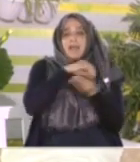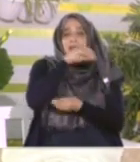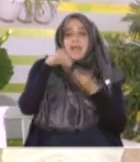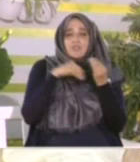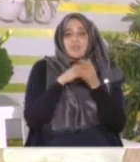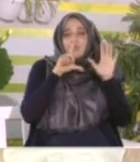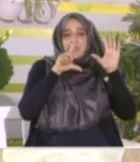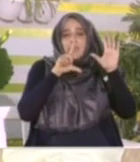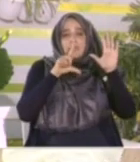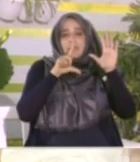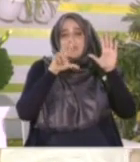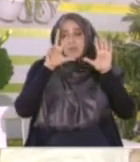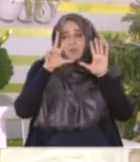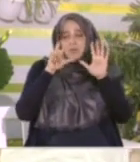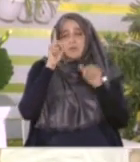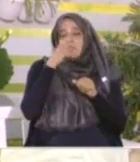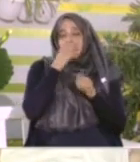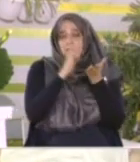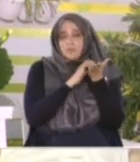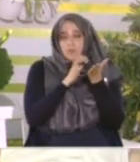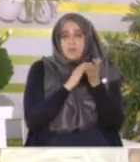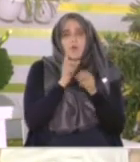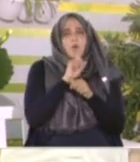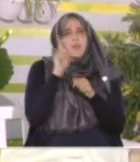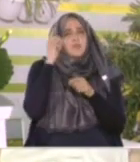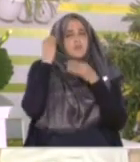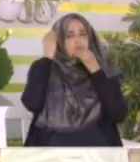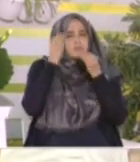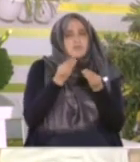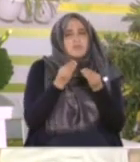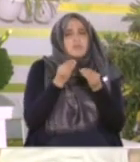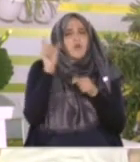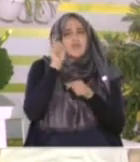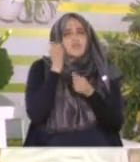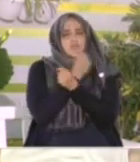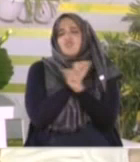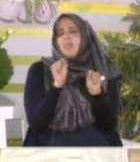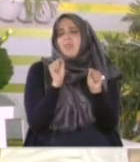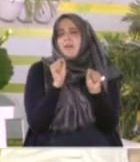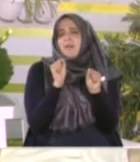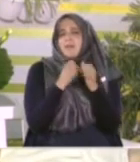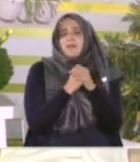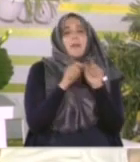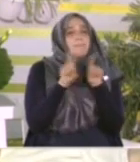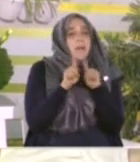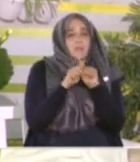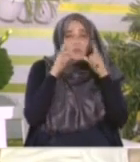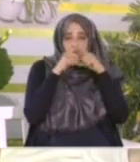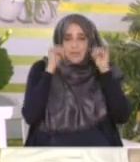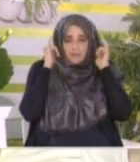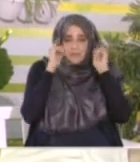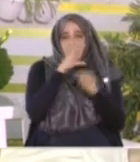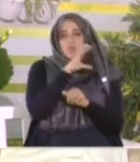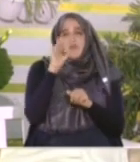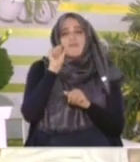ثمانية وسبعين حيث يقول ربنا عز وجل وما جعل عليكم في الدين من حرج وفي صورة البقرة الآية